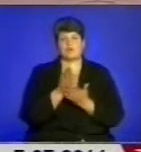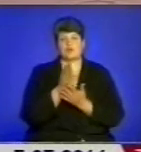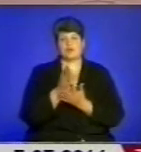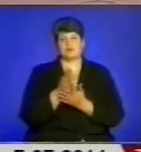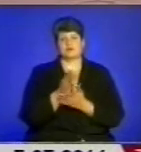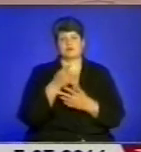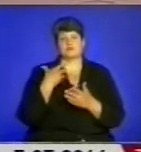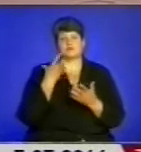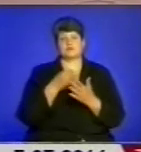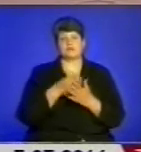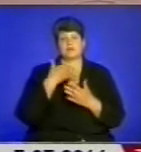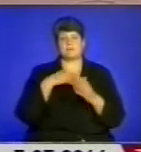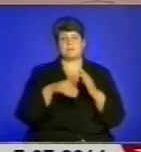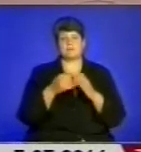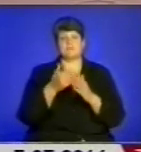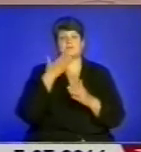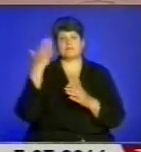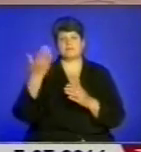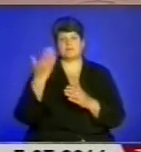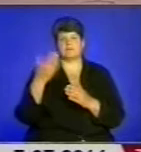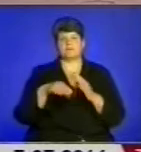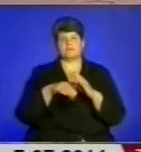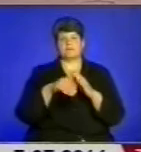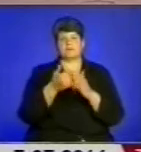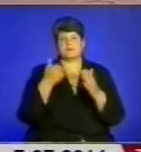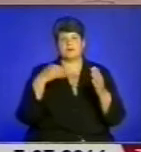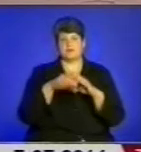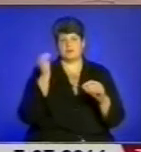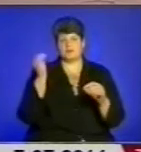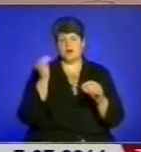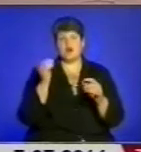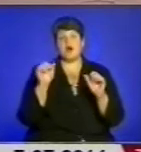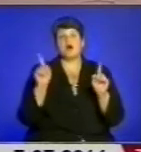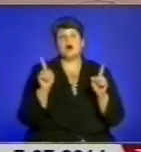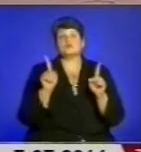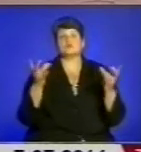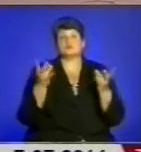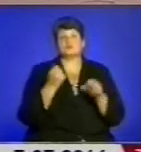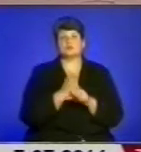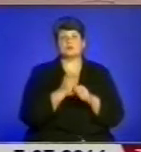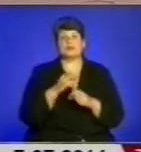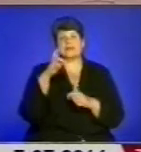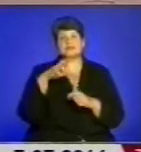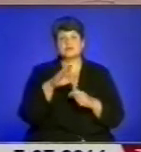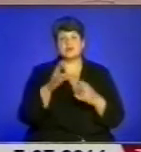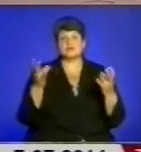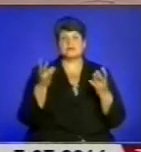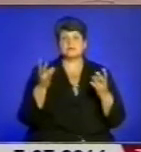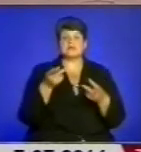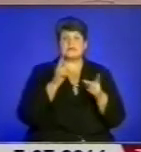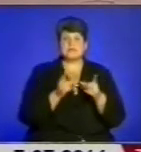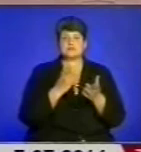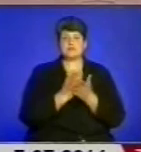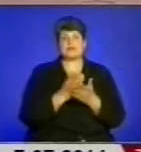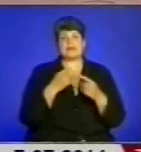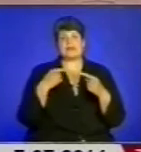передвиборчих програмах. А що зробити треба державі? Можливо, треба чесно сказати, що ми дійсно є різні, тому що ми